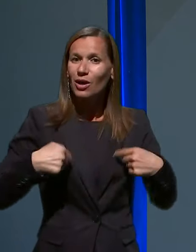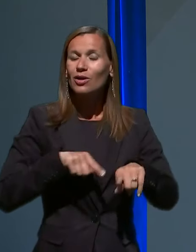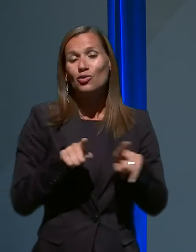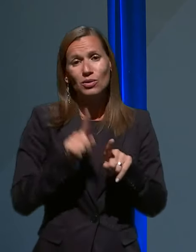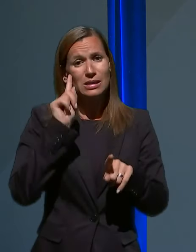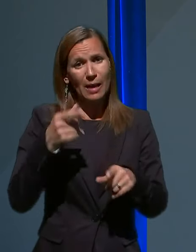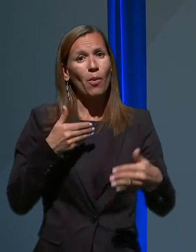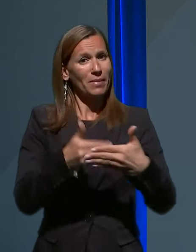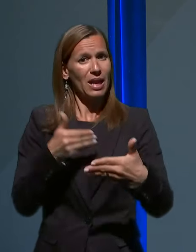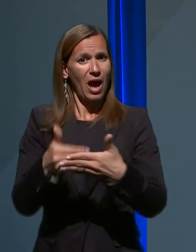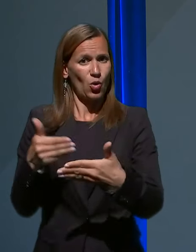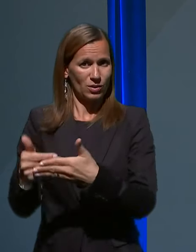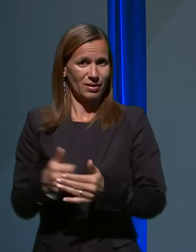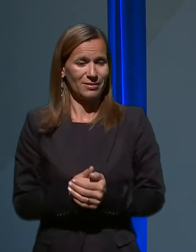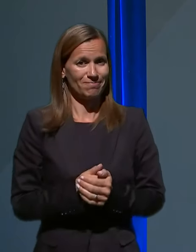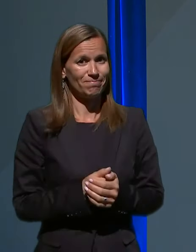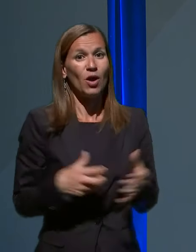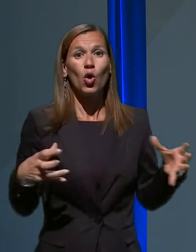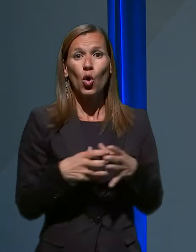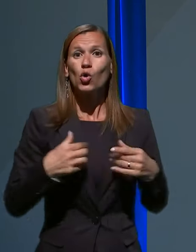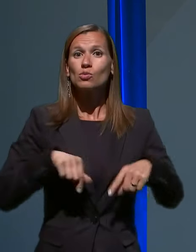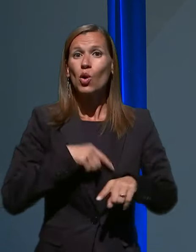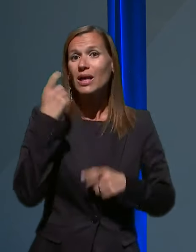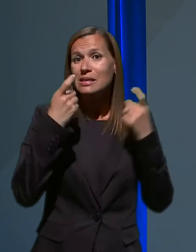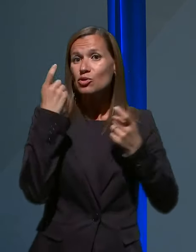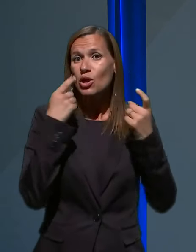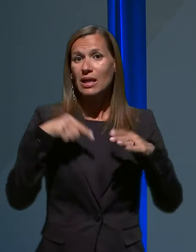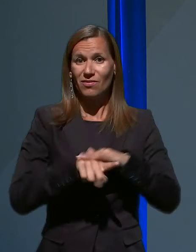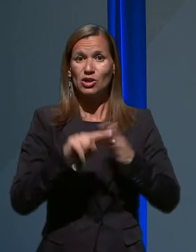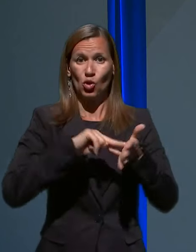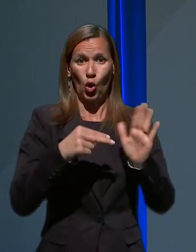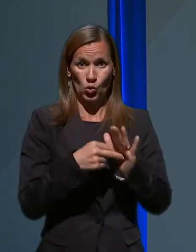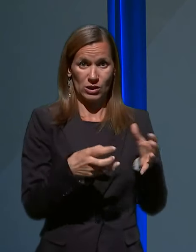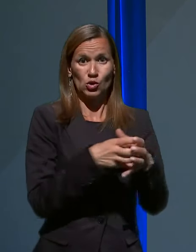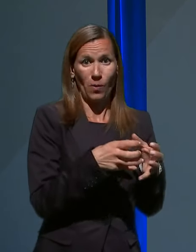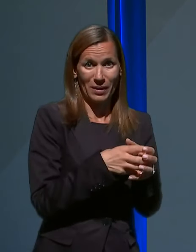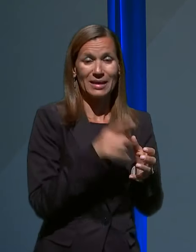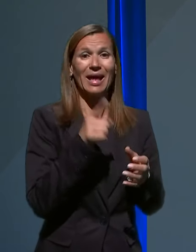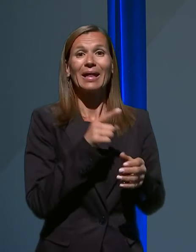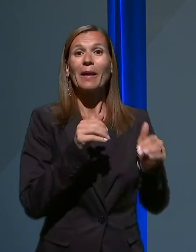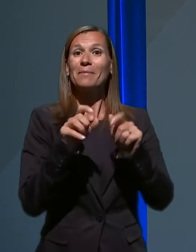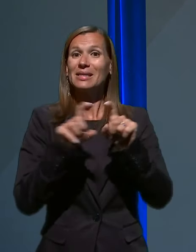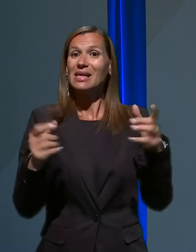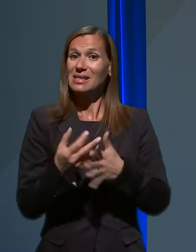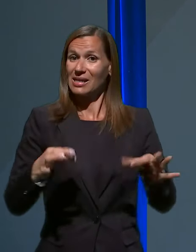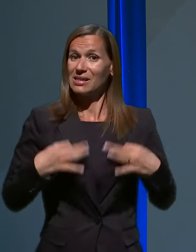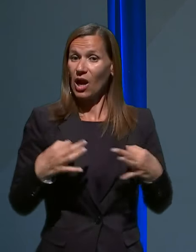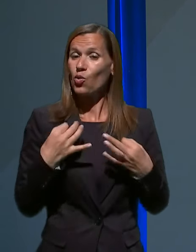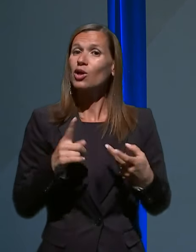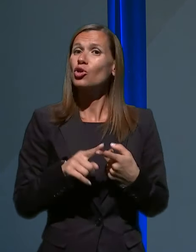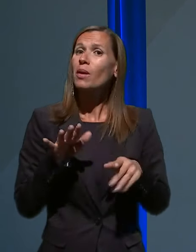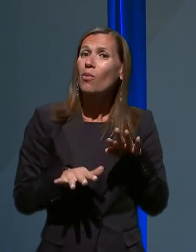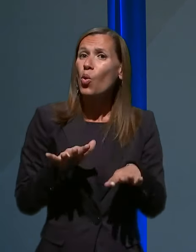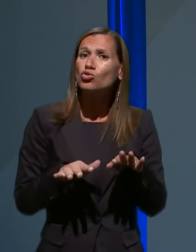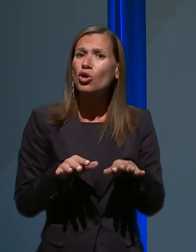In ko smo razmišljali v strokovni skupini in na ministerstvu za zdravje, če bi morda vse